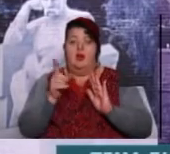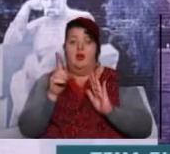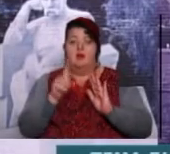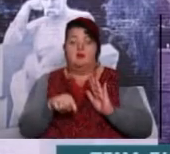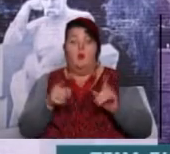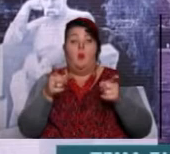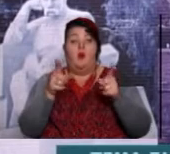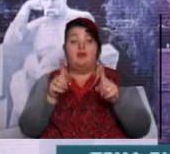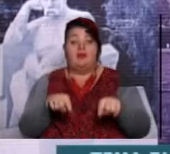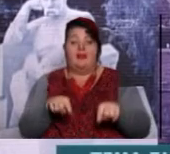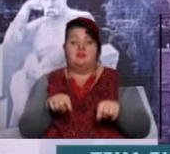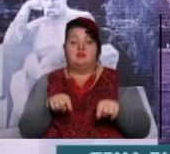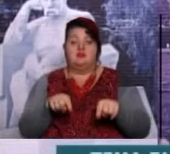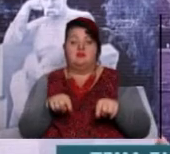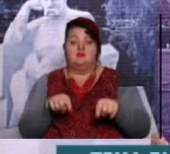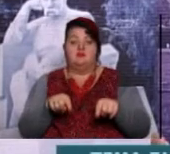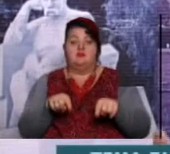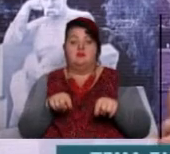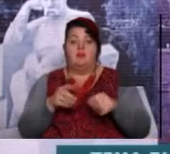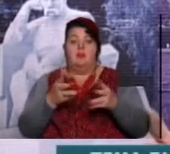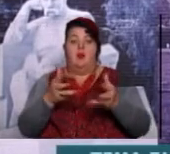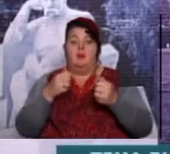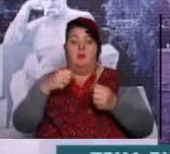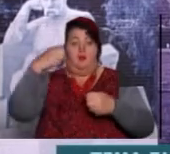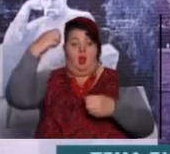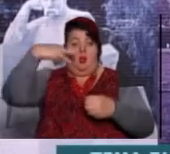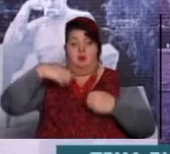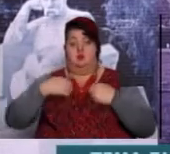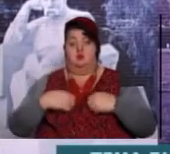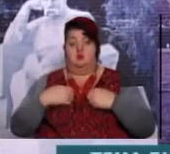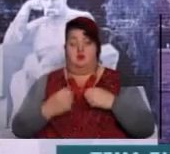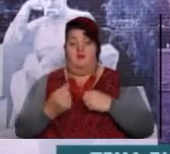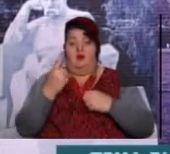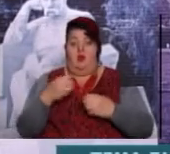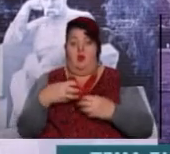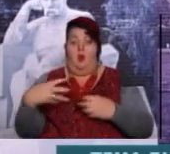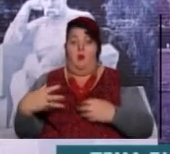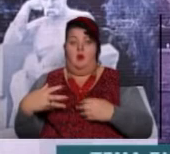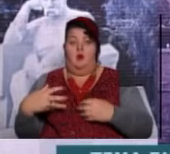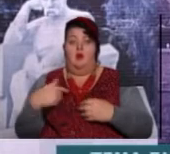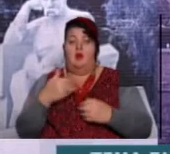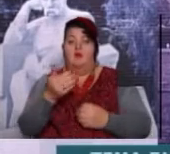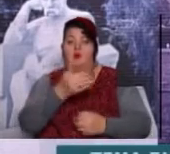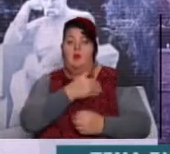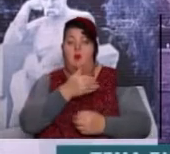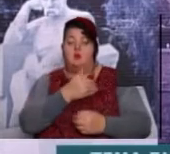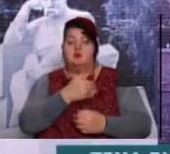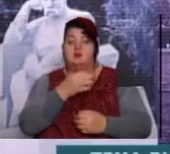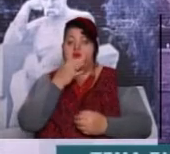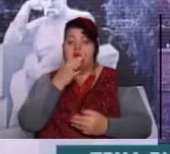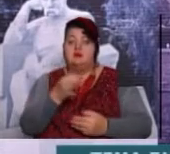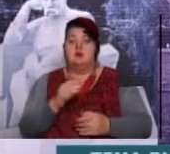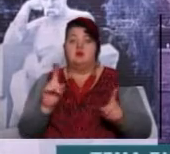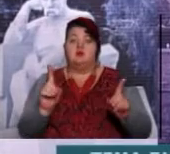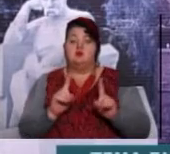теж приймала душ і виявила опухоль. Ну, я вам хочу, пухлину, я вам хочу